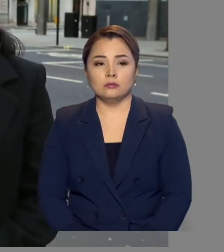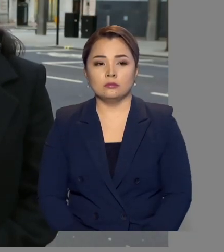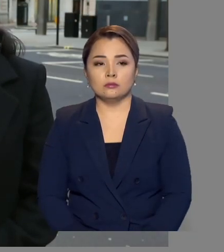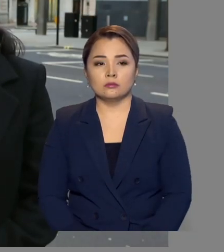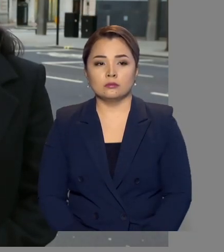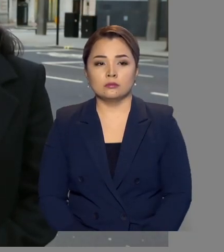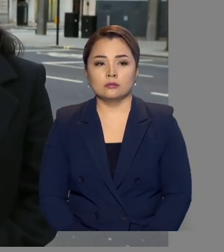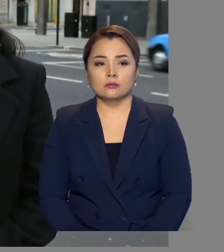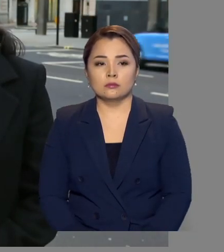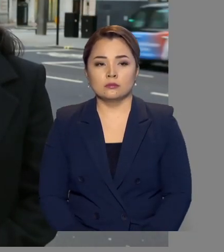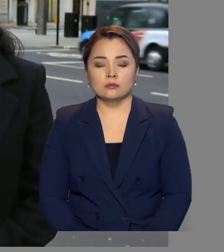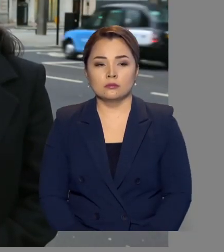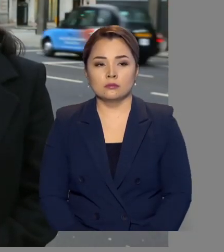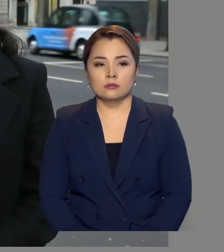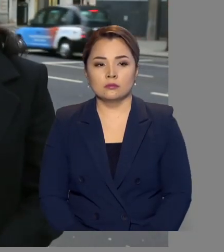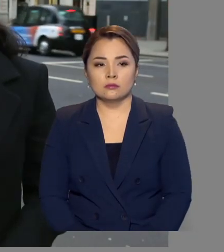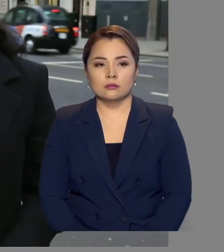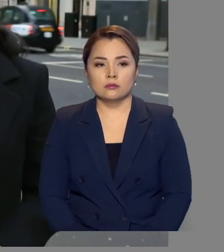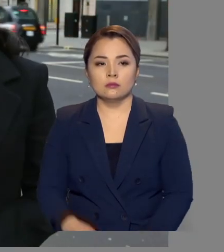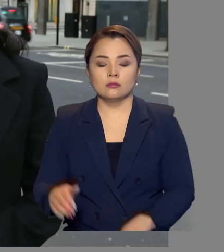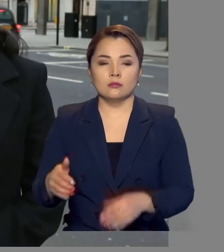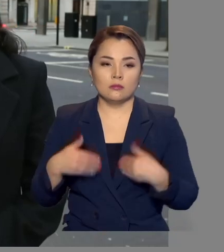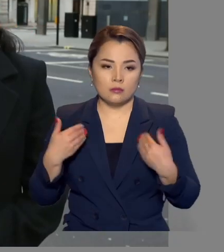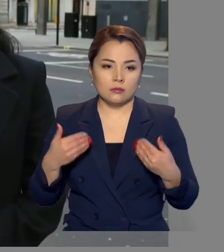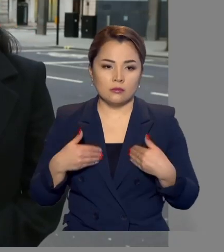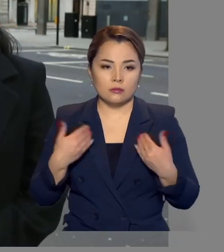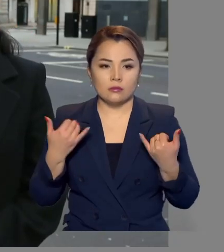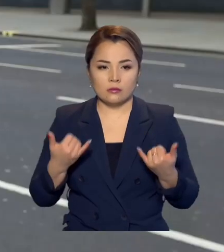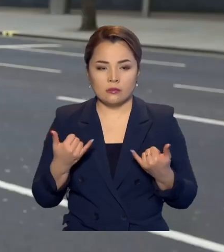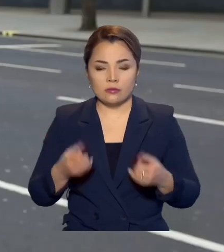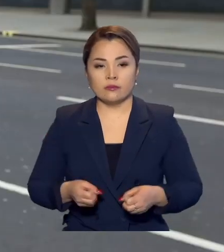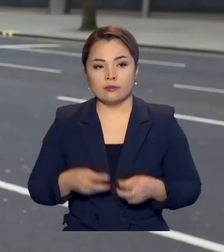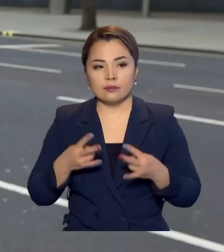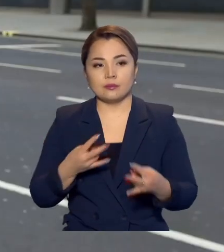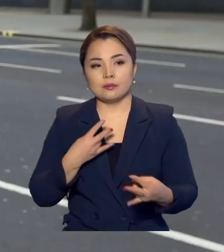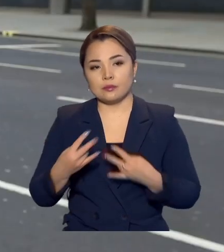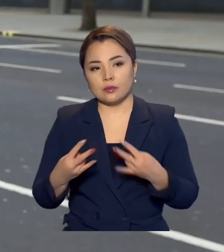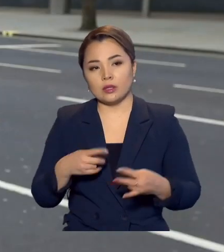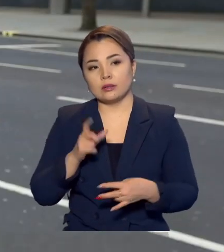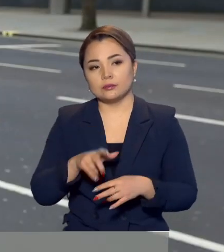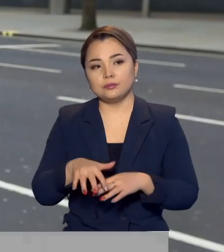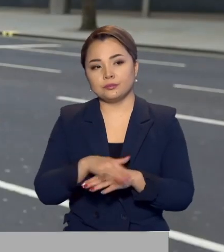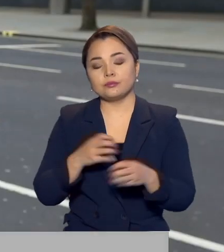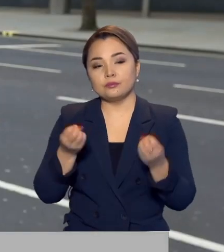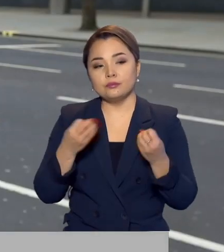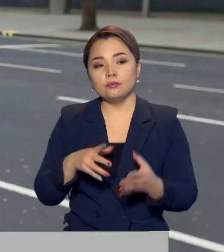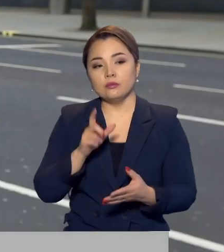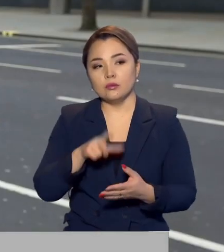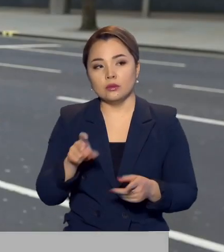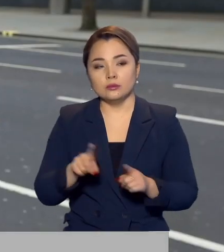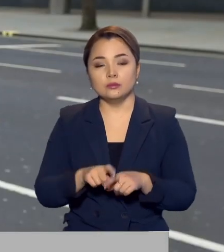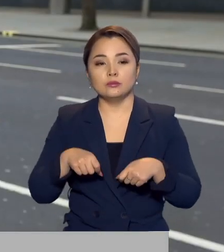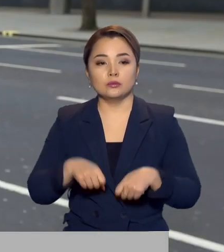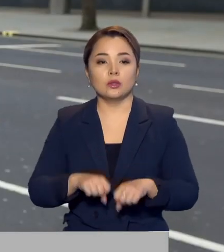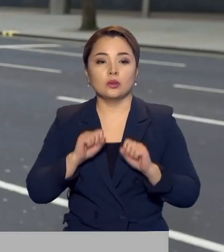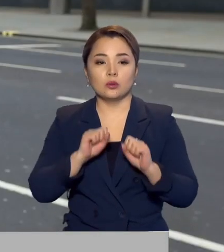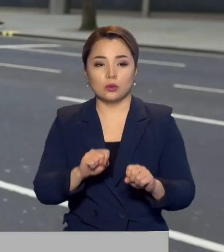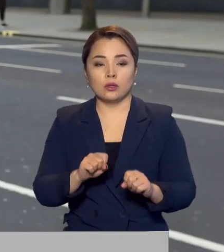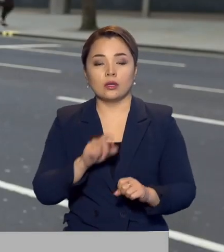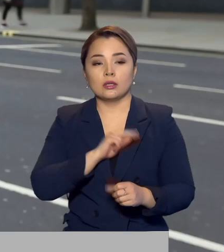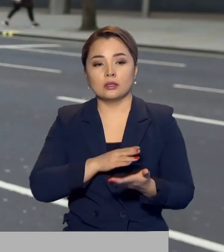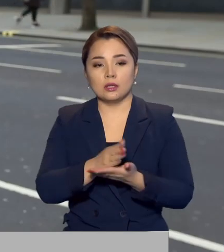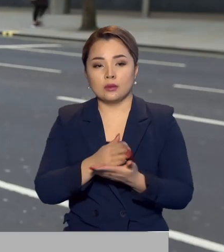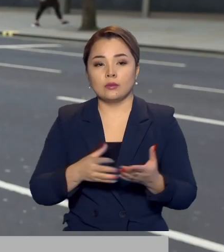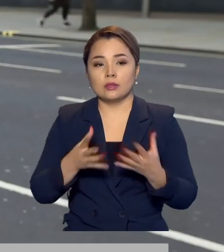Марина. Сәлеметсі бі әрптес. Ланкестердің қолынан қаза татқан қарапайым Қазақстандықтар мен қорғау қызметкелері